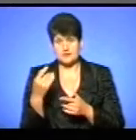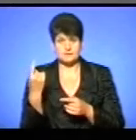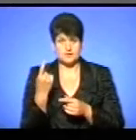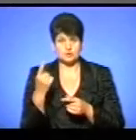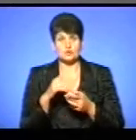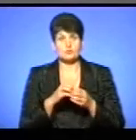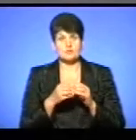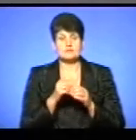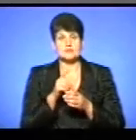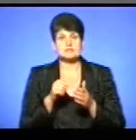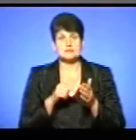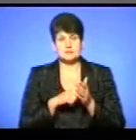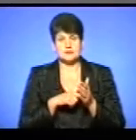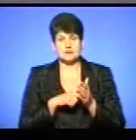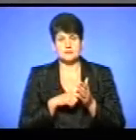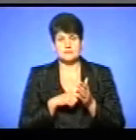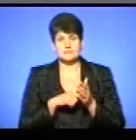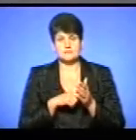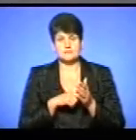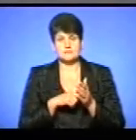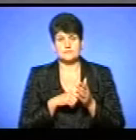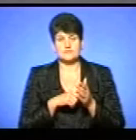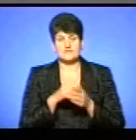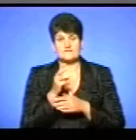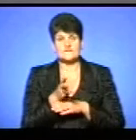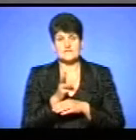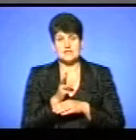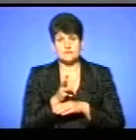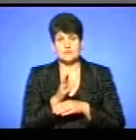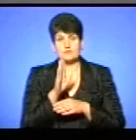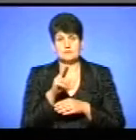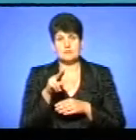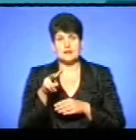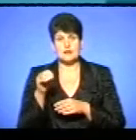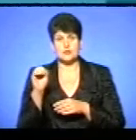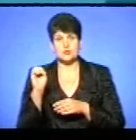щодо проблемного запитання, пройшу до ефіру відео Володимира Плацюка.